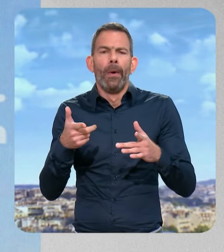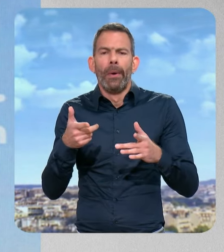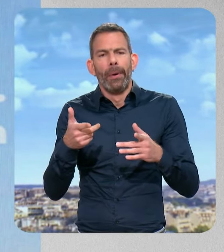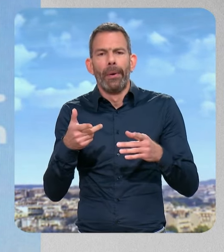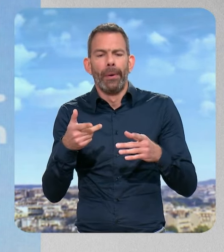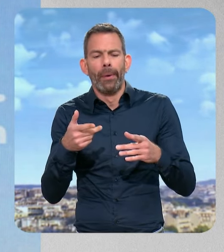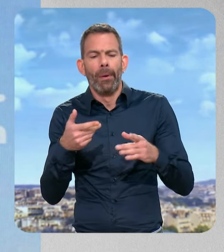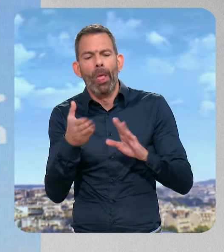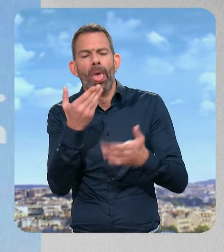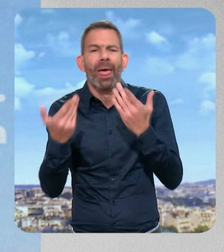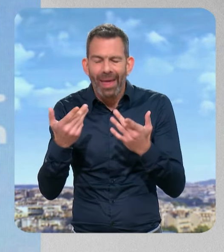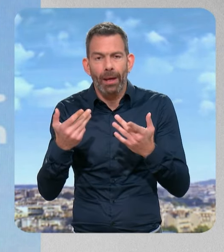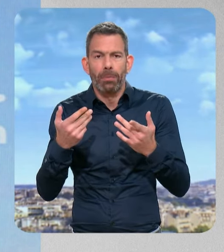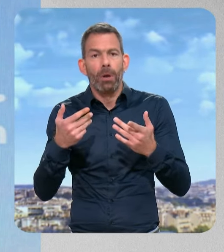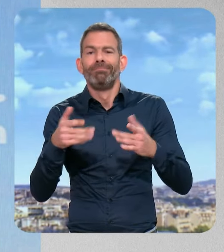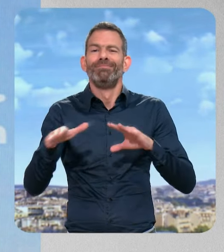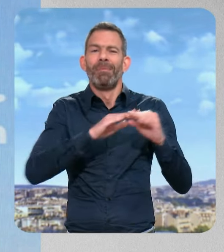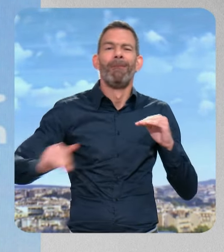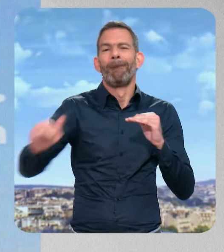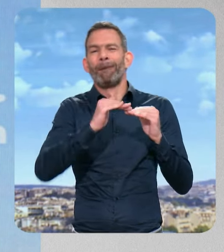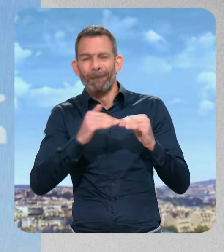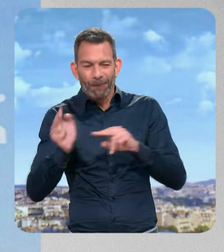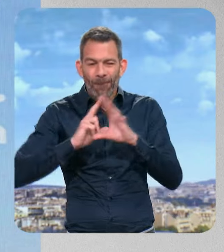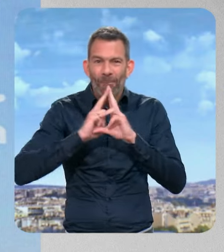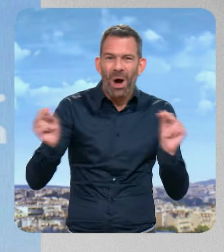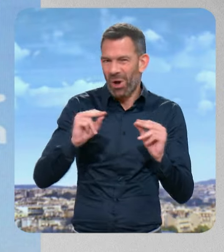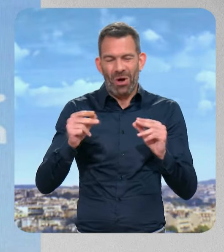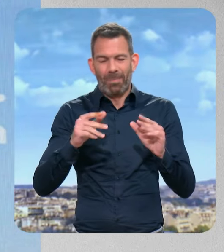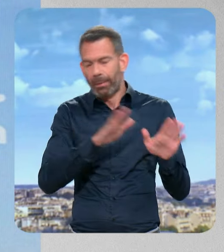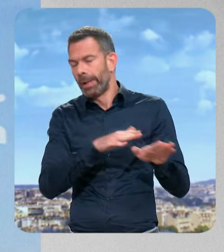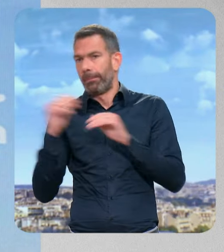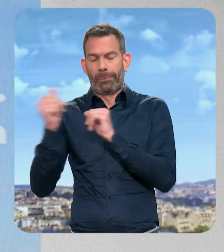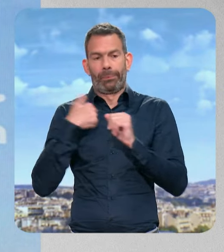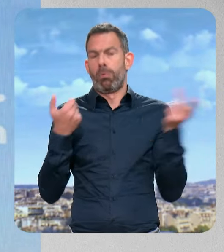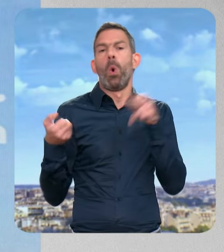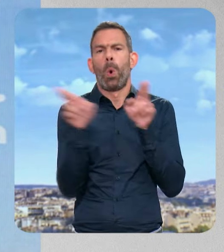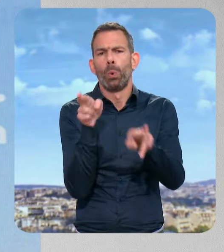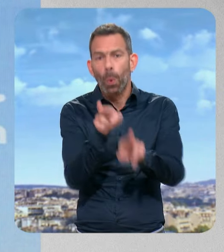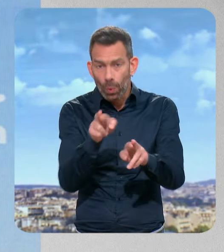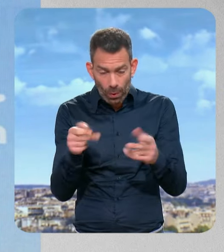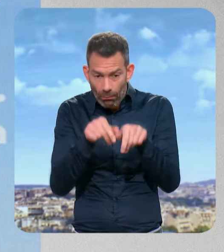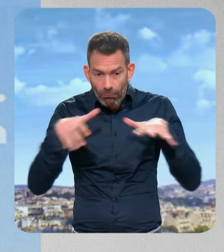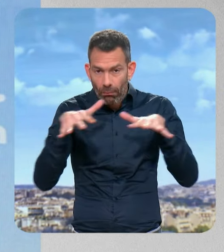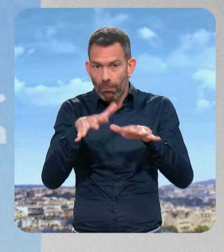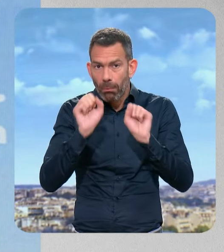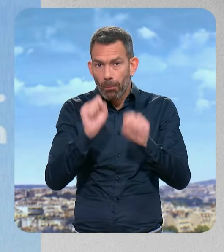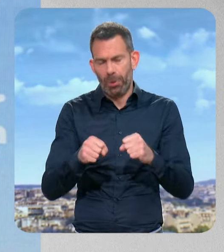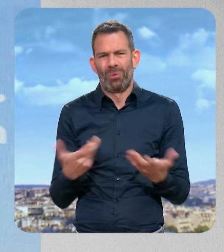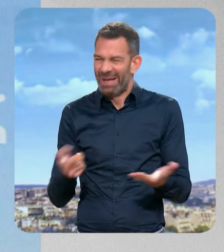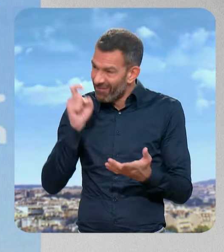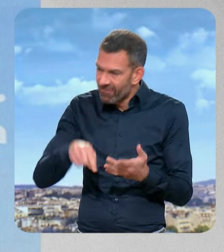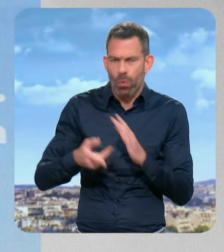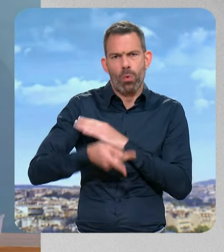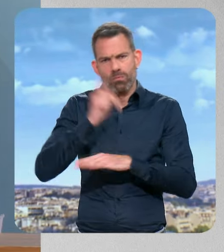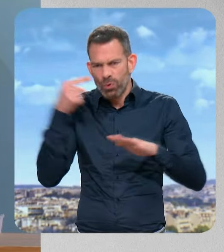bénéfice de dégager l'espace mais qui en réalité permettent une réinstallation, une mise en concurrence des réseaux de narcotrafiquants. Donc on doit aller beaucoup